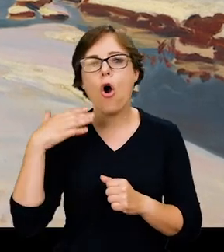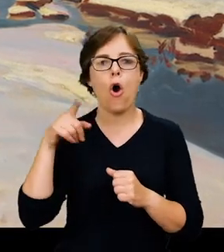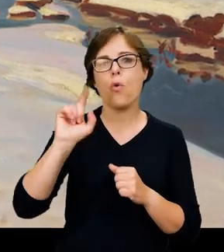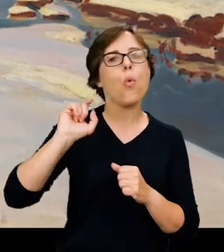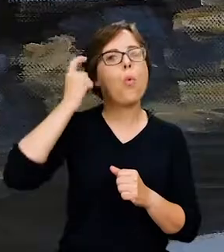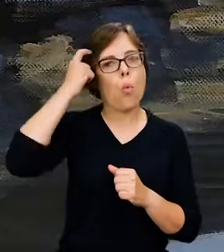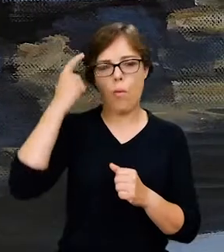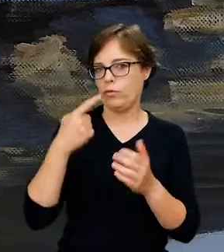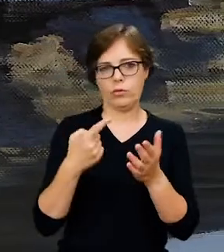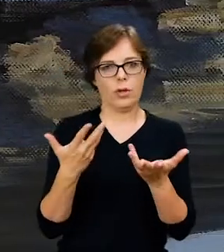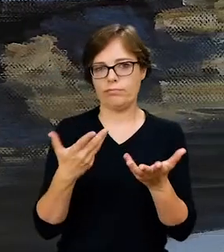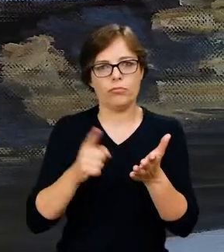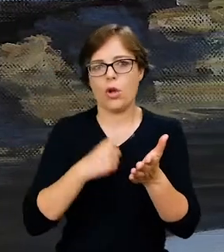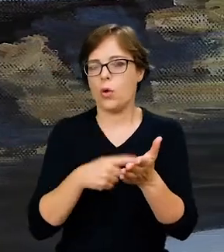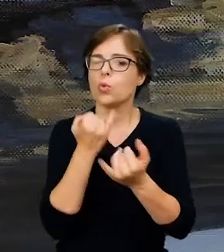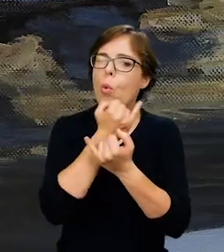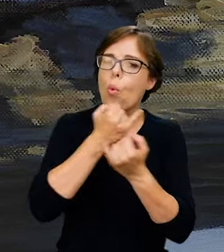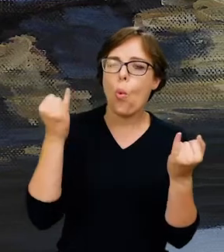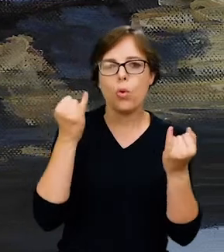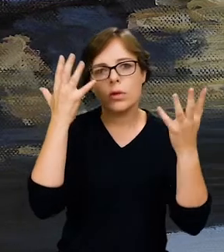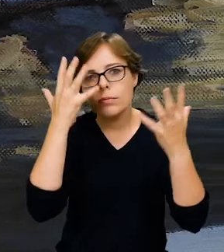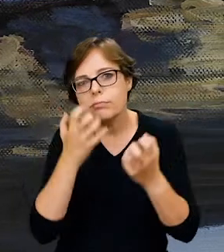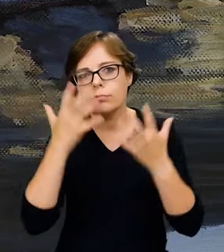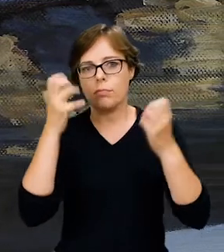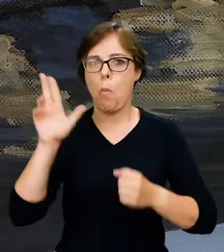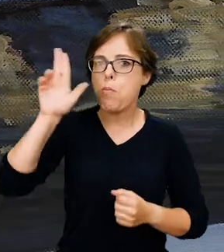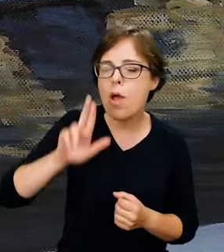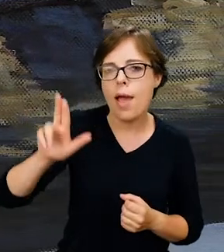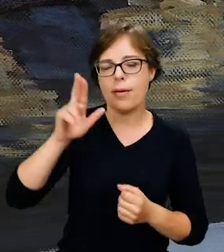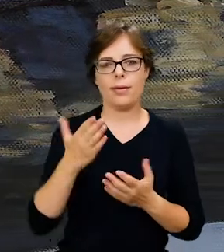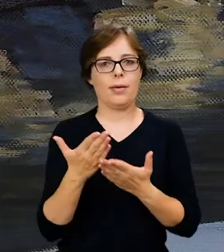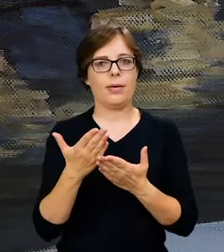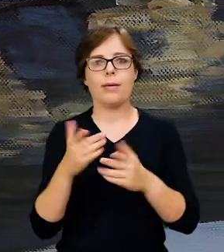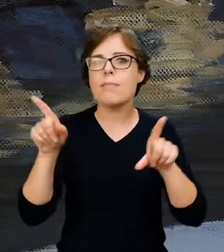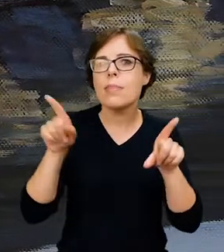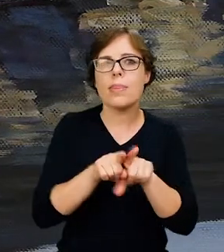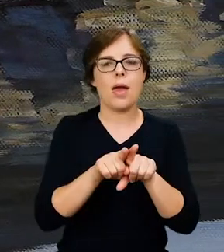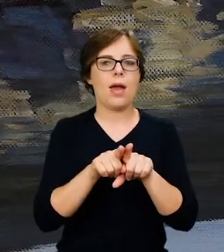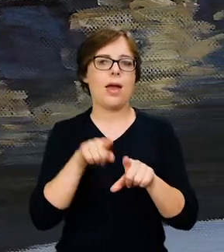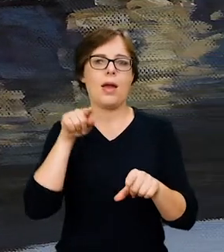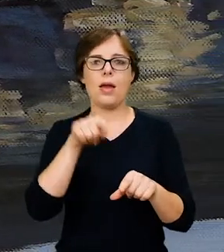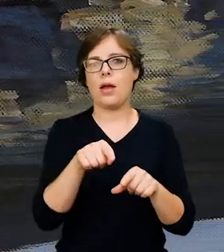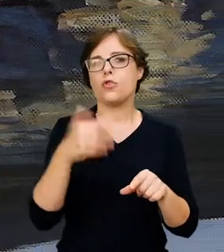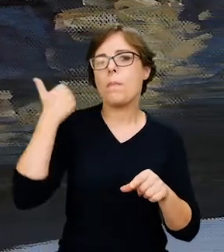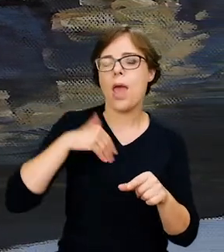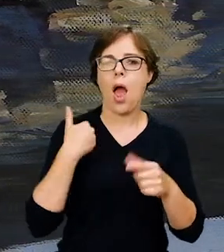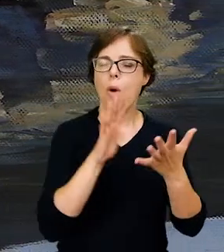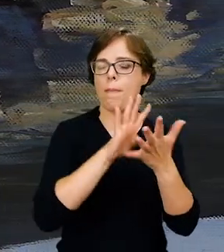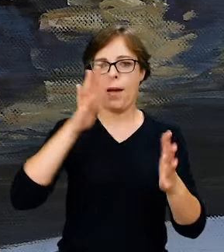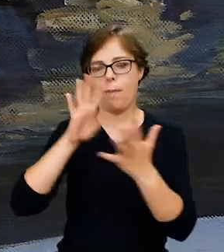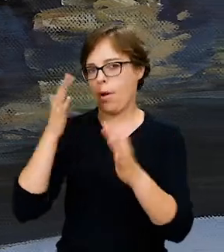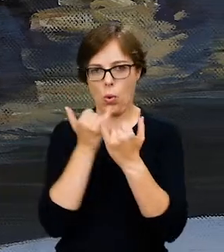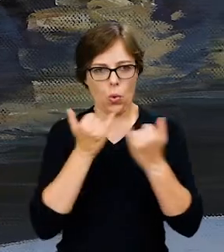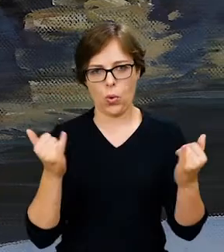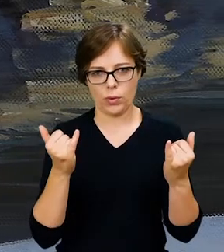dominują często różne odcienie błękitu i mieniącej się refleksami bieli,